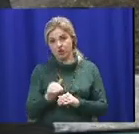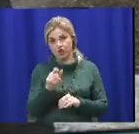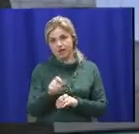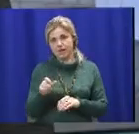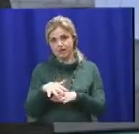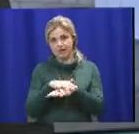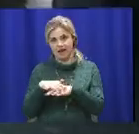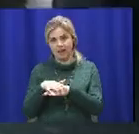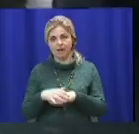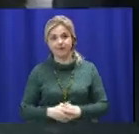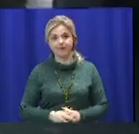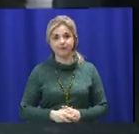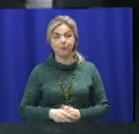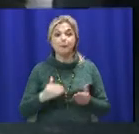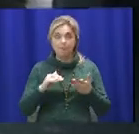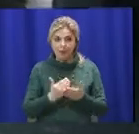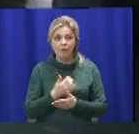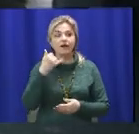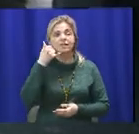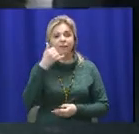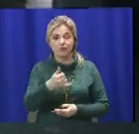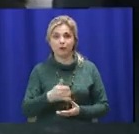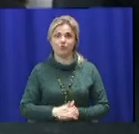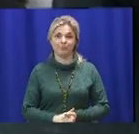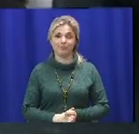І знову у нас дзвінок, ми вас слухаємо говорити.